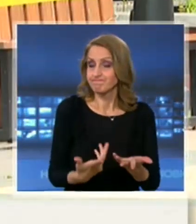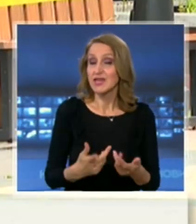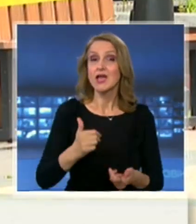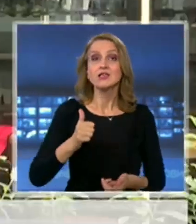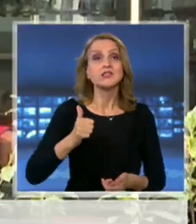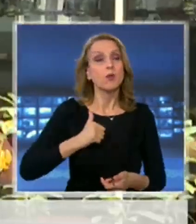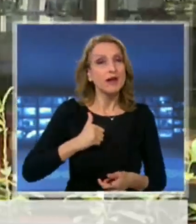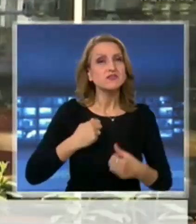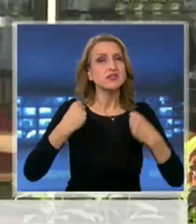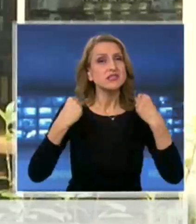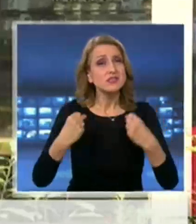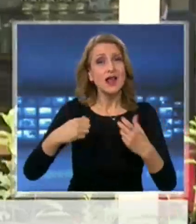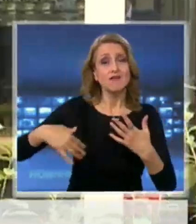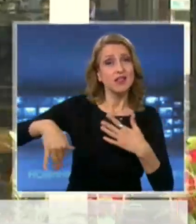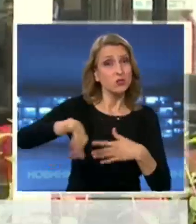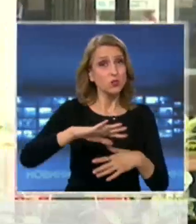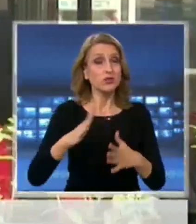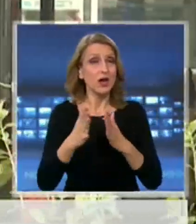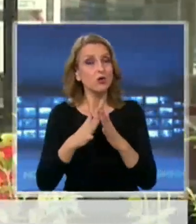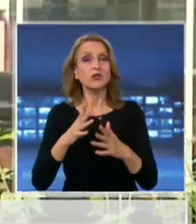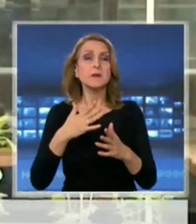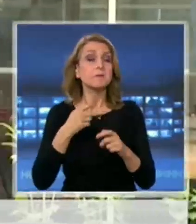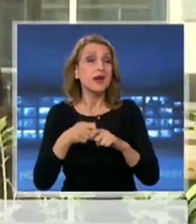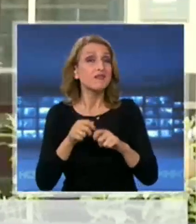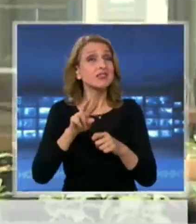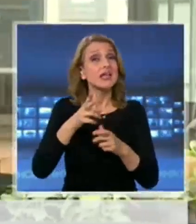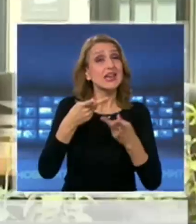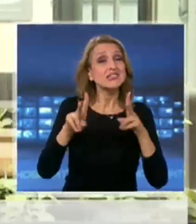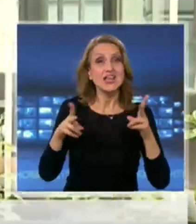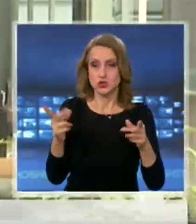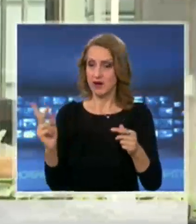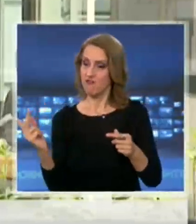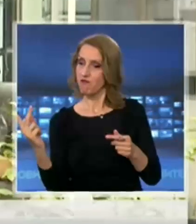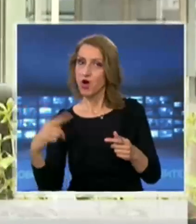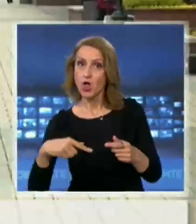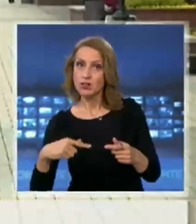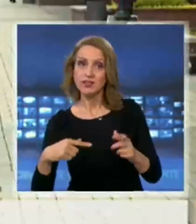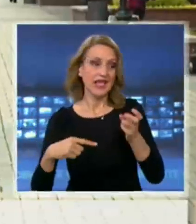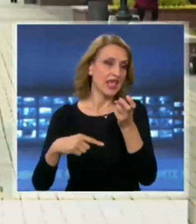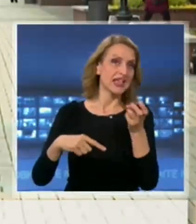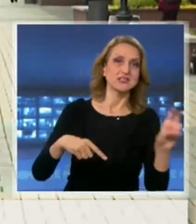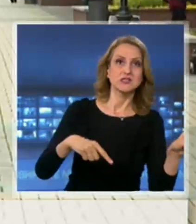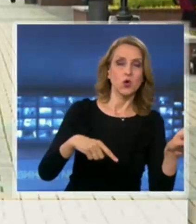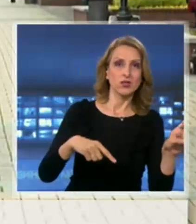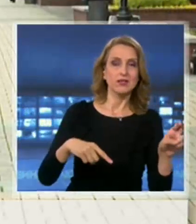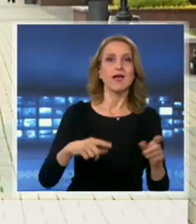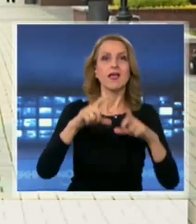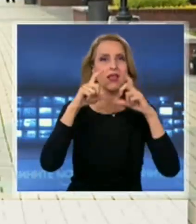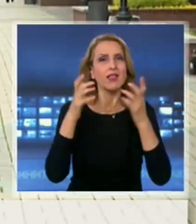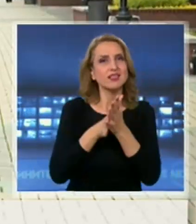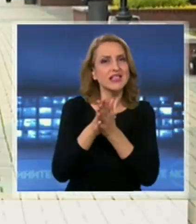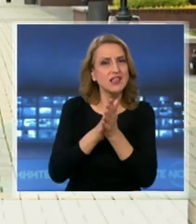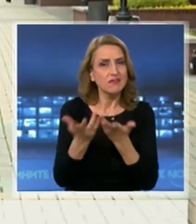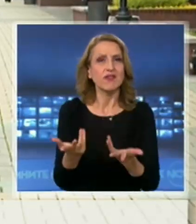служителите и клиентите се предвижда въвеждане различен ход и изход на заведенията, дезинфектанти и други мерки. Браншът ще